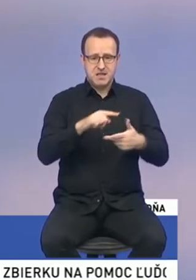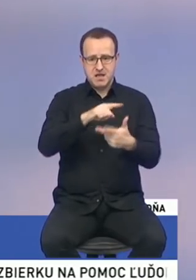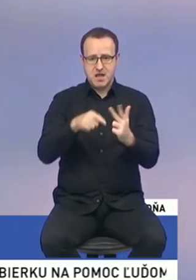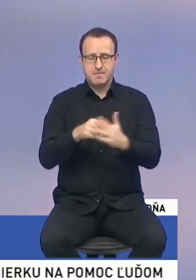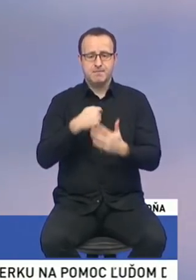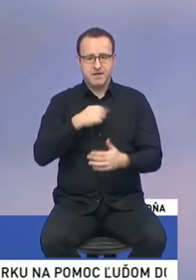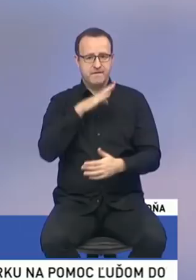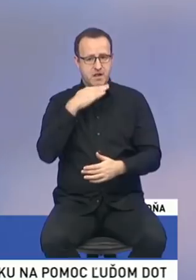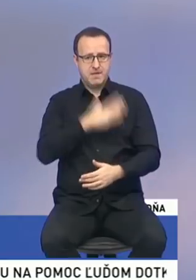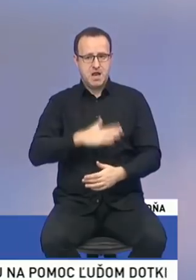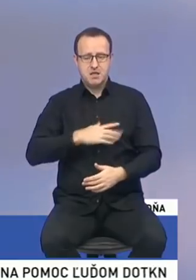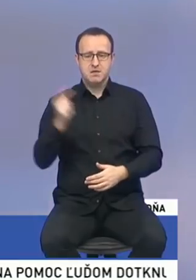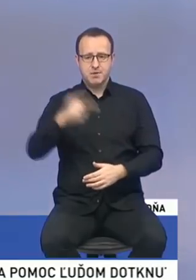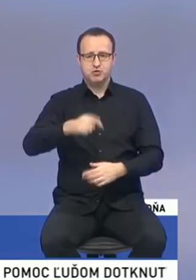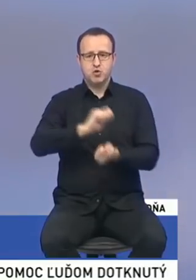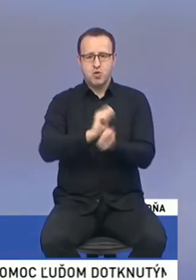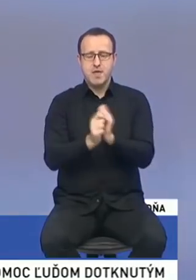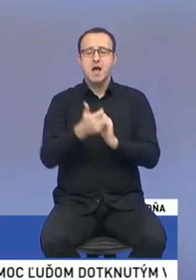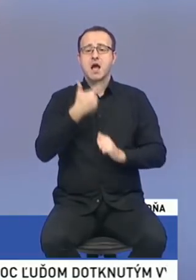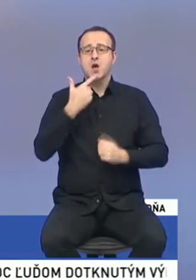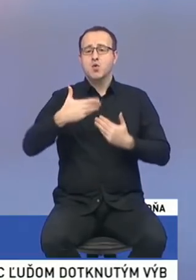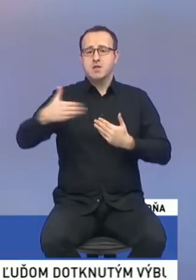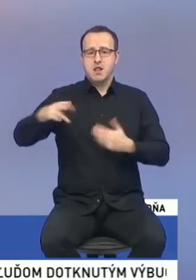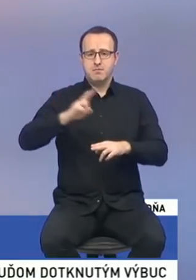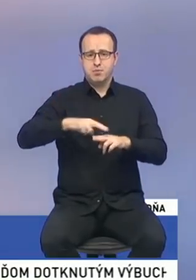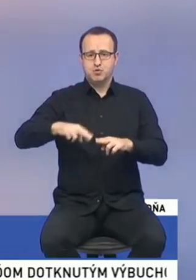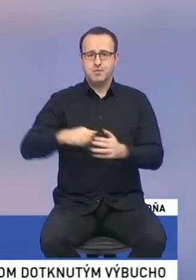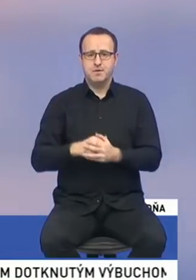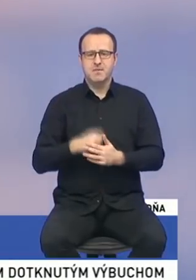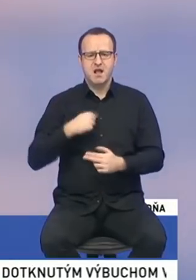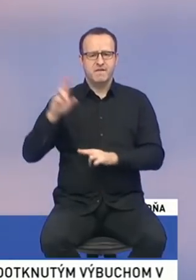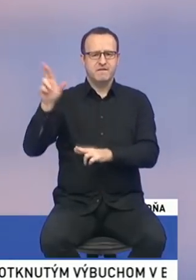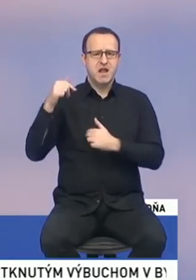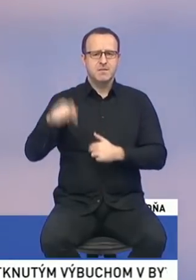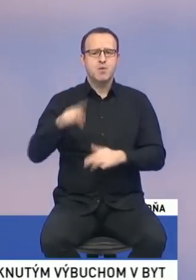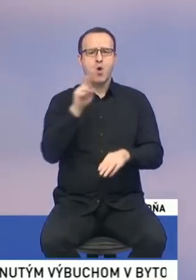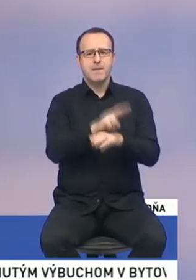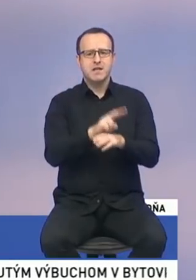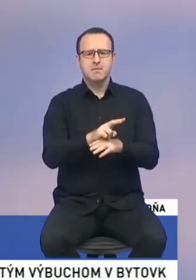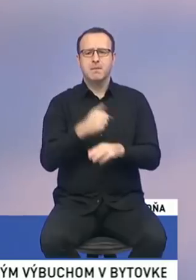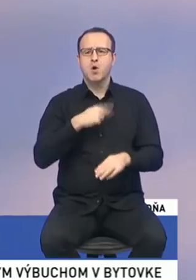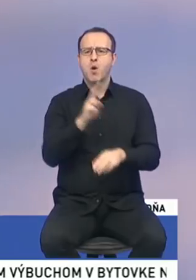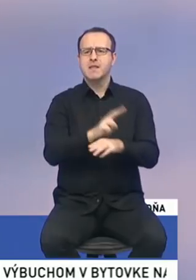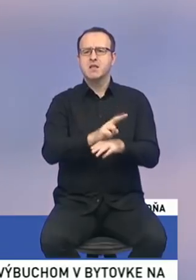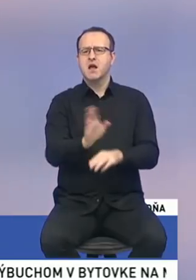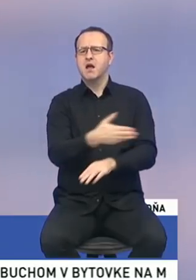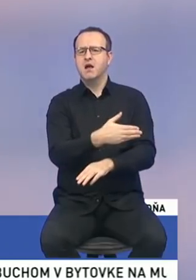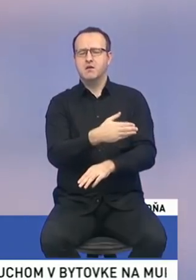My sme veľmi radi, že prišlo k nejakej dohode, ako sa ďalej s tým bude postupovať. Ale vrátim sa k tým opatreniám. My sme nezaháhali skutočne.